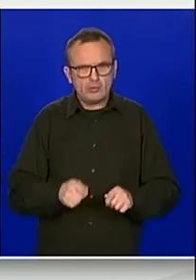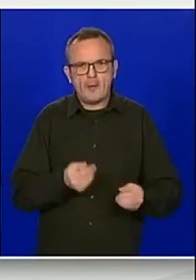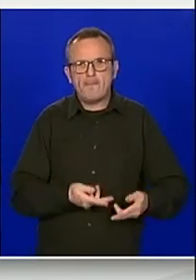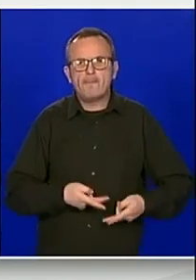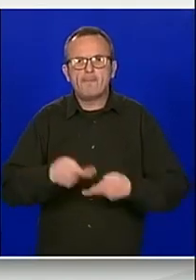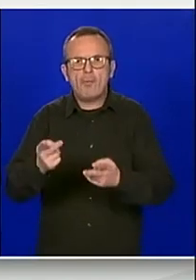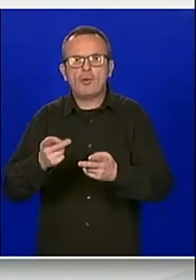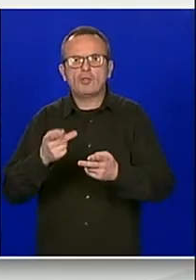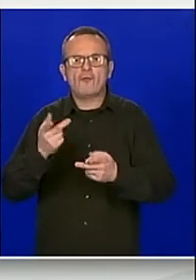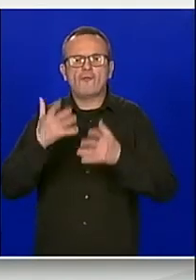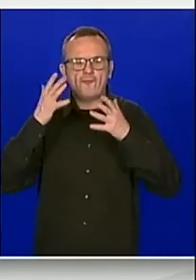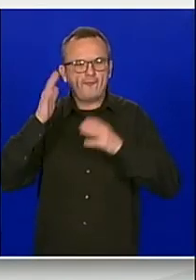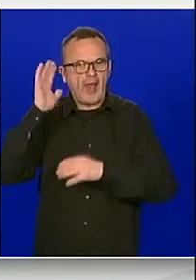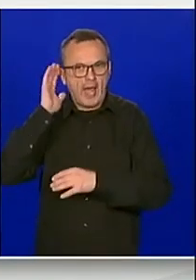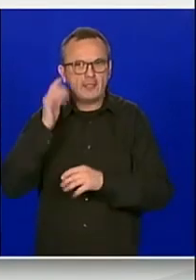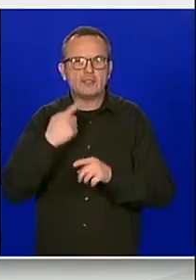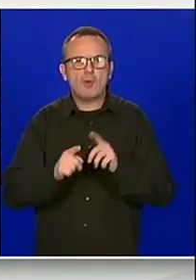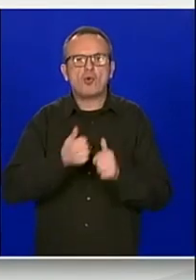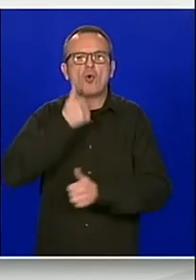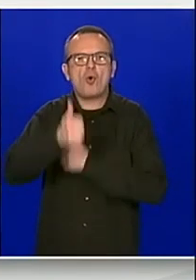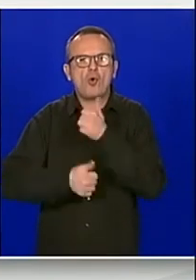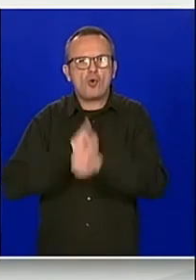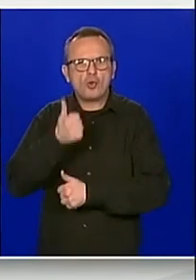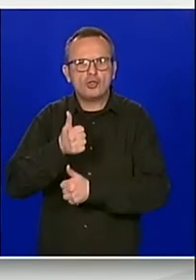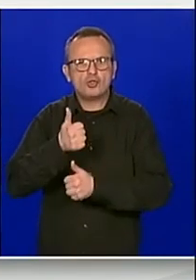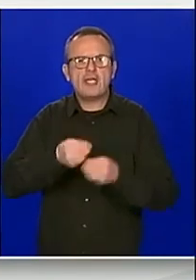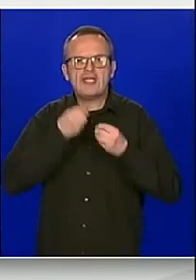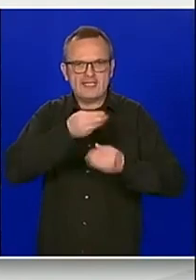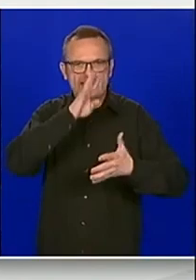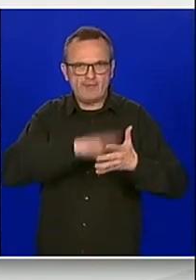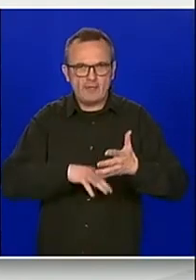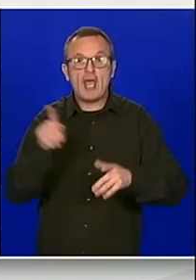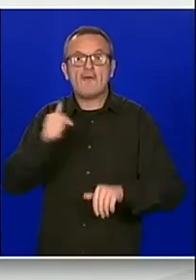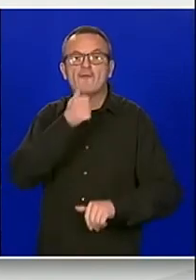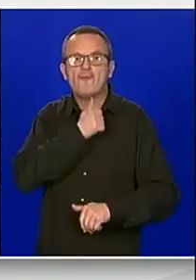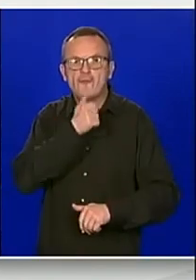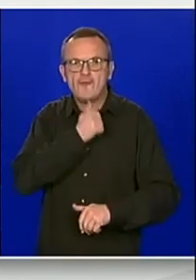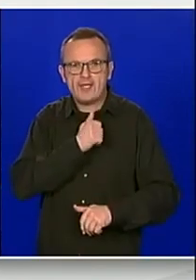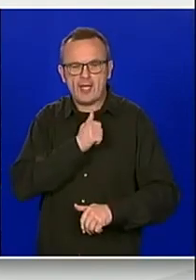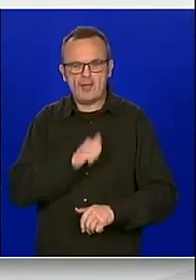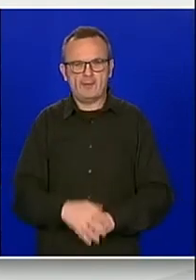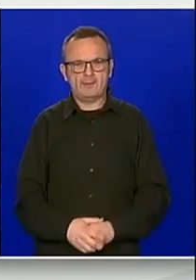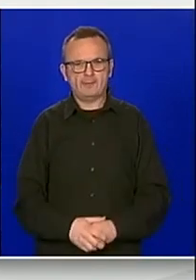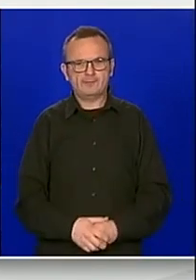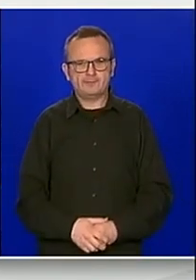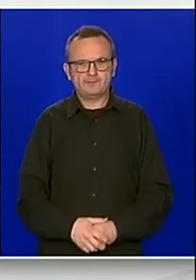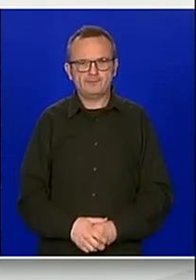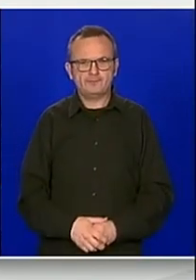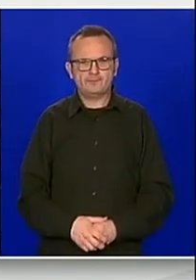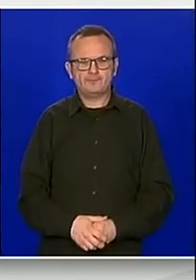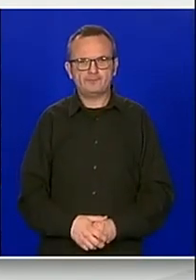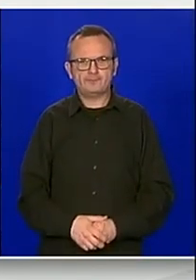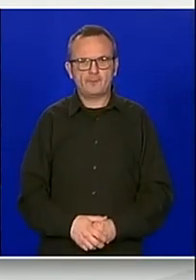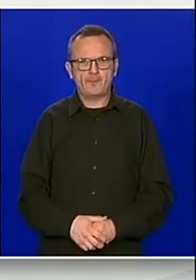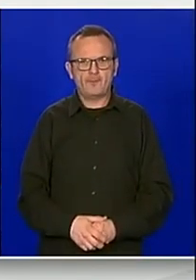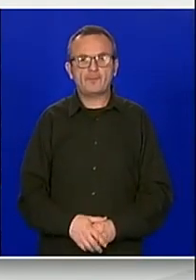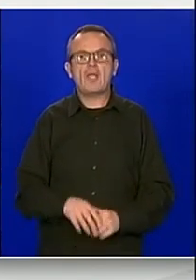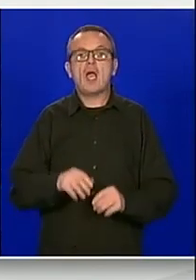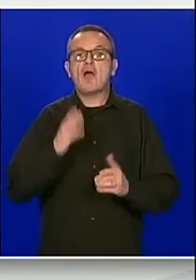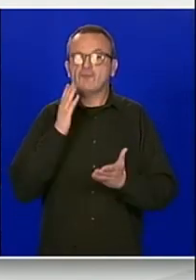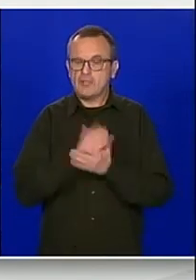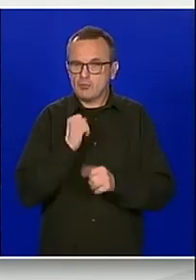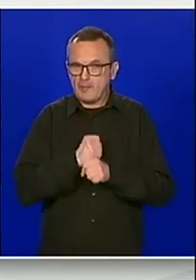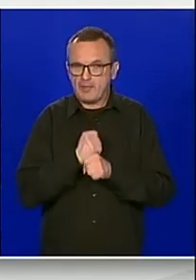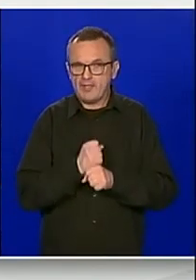revizora za reviziju godišnjih financijskih izvještaja Fine kao i konsolidiranih financijskih izvještaja. Inače, provedeni javni poziv